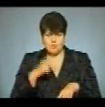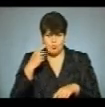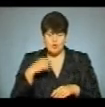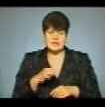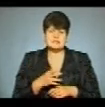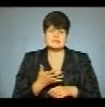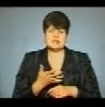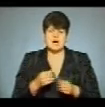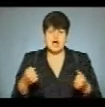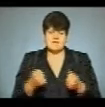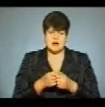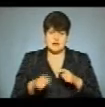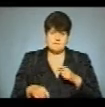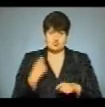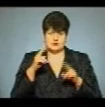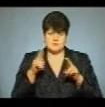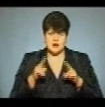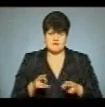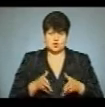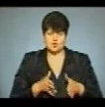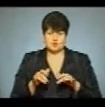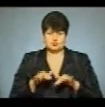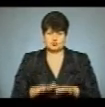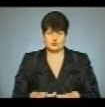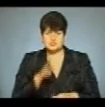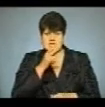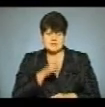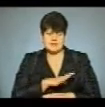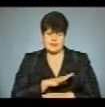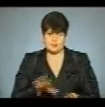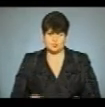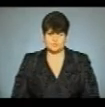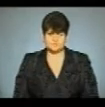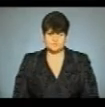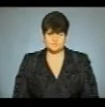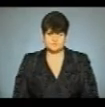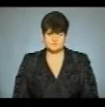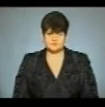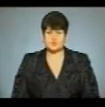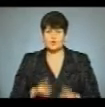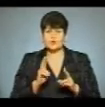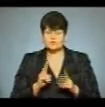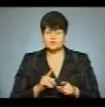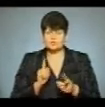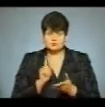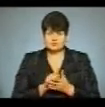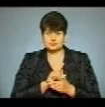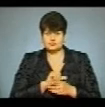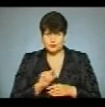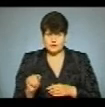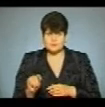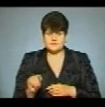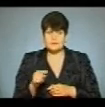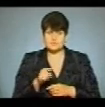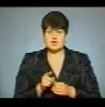Гикавого, аварій та порушень правил дорожнього руху під час акції не було. Кому срочно, обов'язково проїхати,